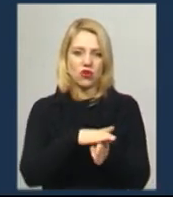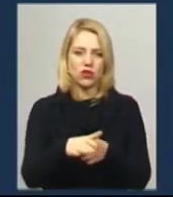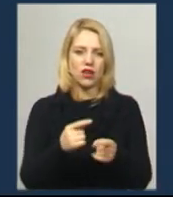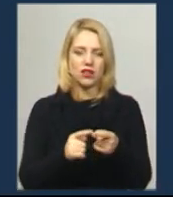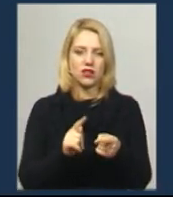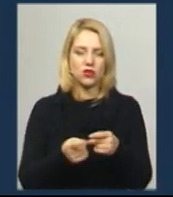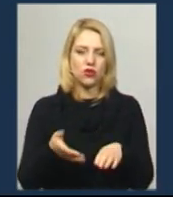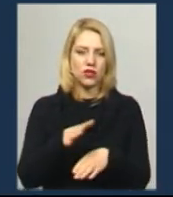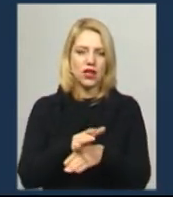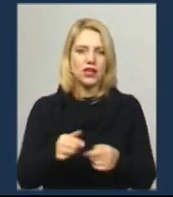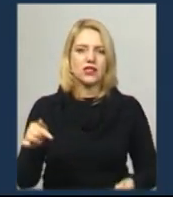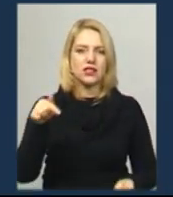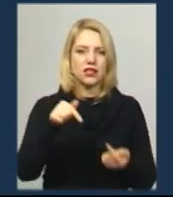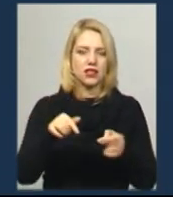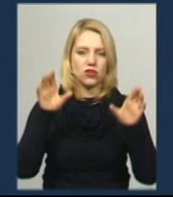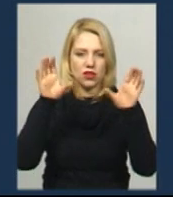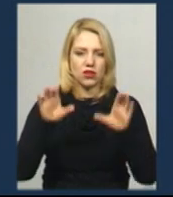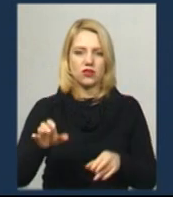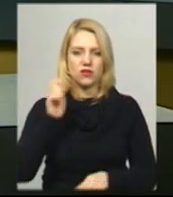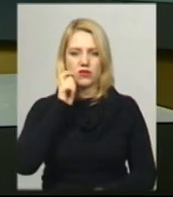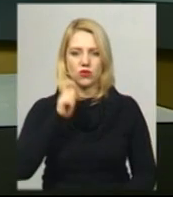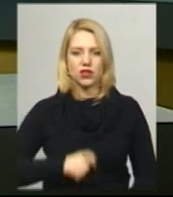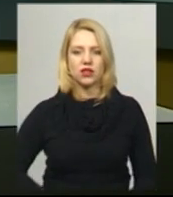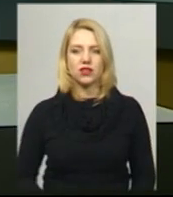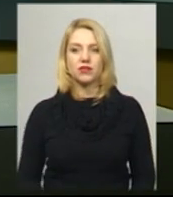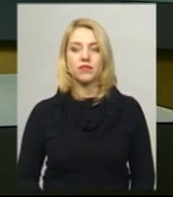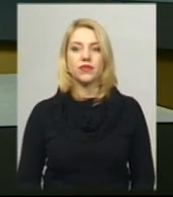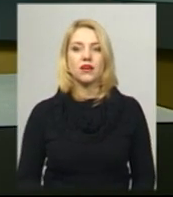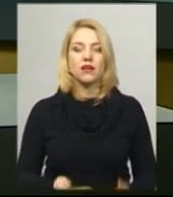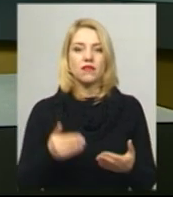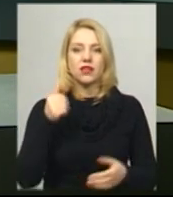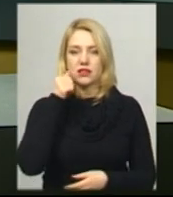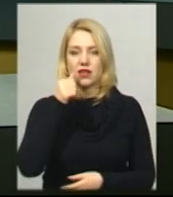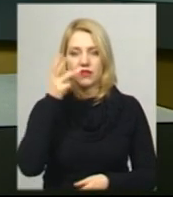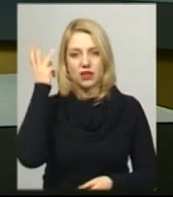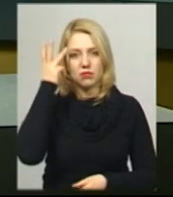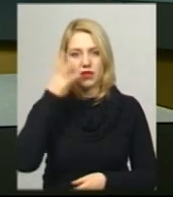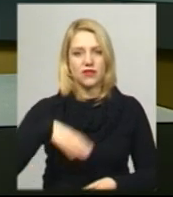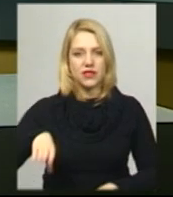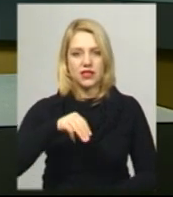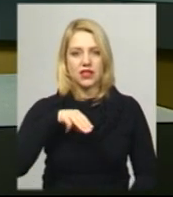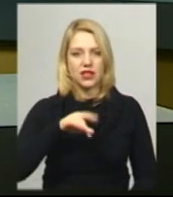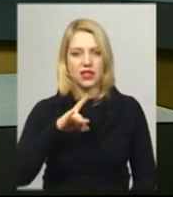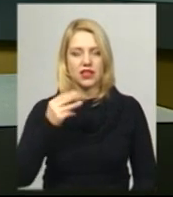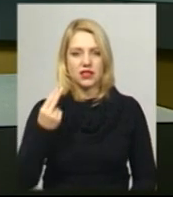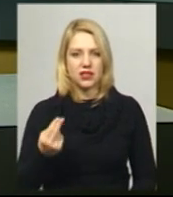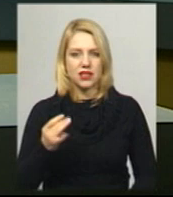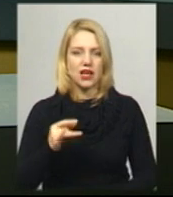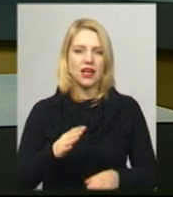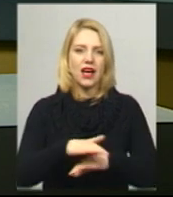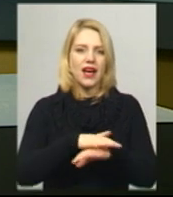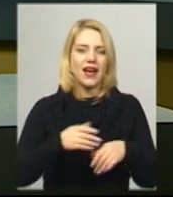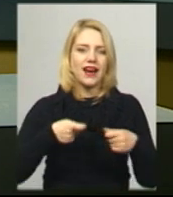розпорядження згідно чинним законодавством України. Відзавтра у Хмельницькому усі ТРЦ та речові ринки